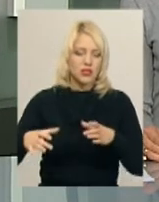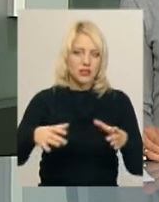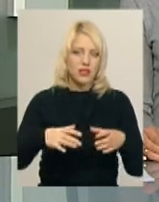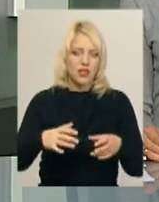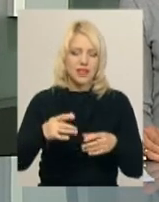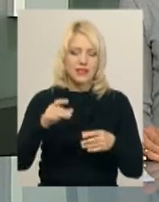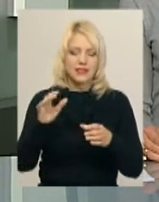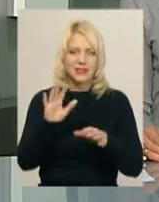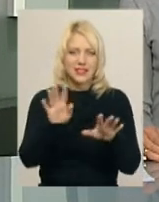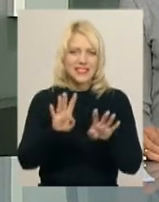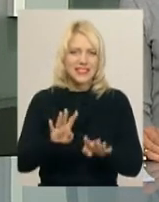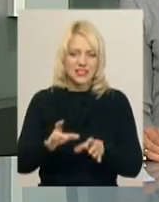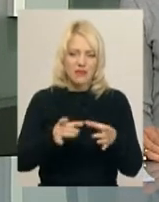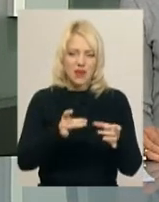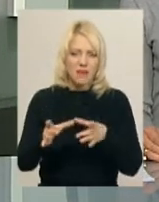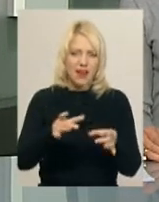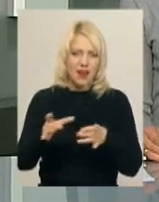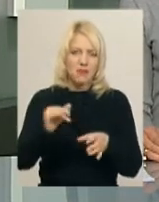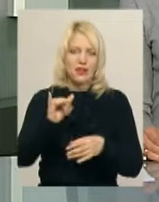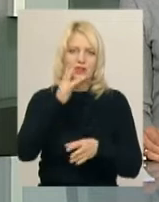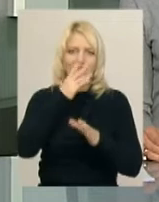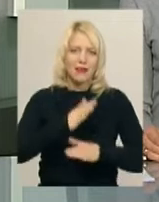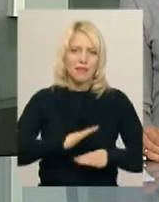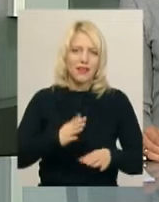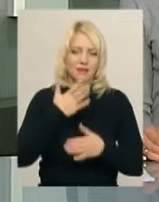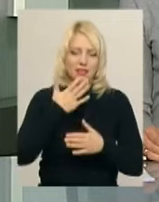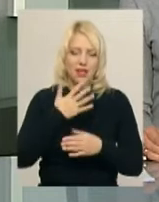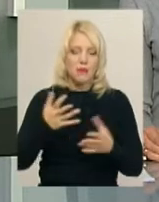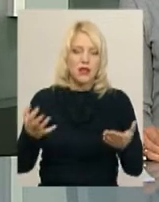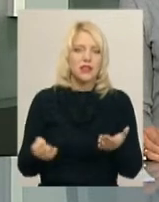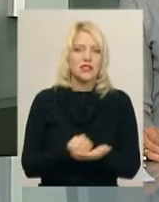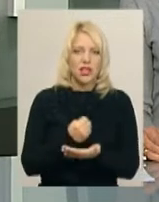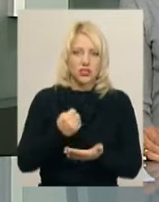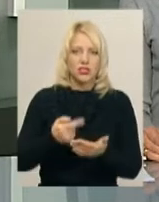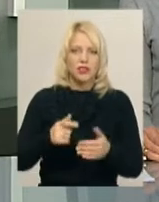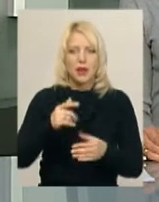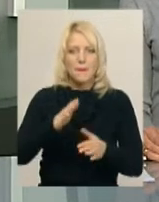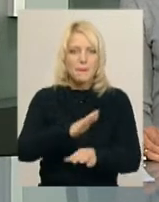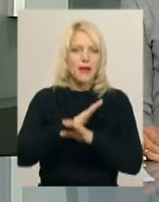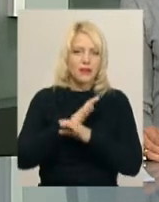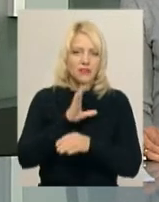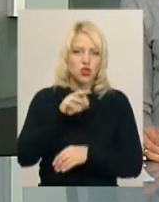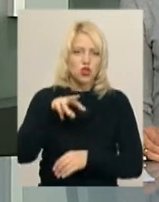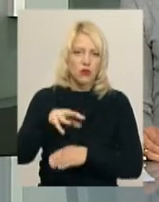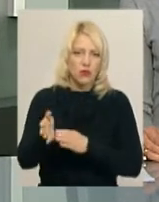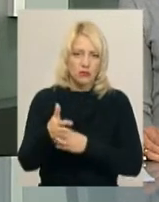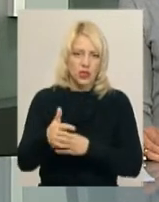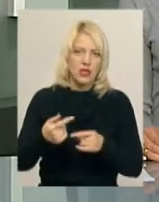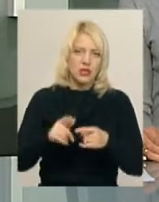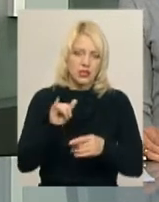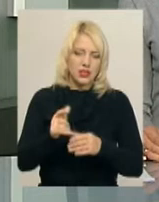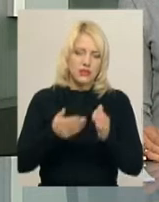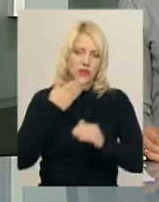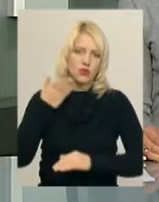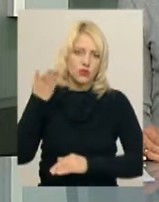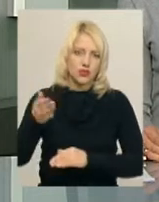плями з неприємним запахом. Згодом біля берега знайшли мертвого 40-сантиметрового сома. Вони звернулись до екологічної інспекції з